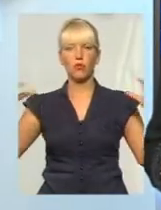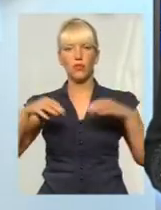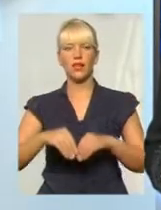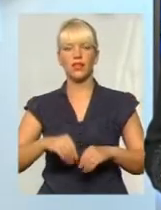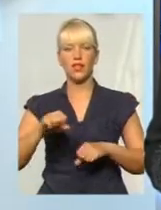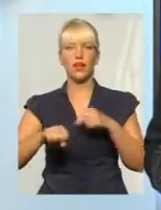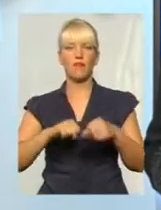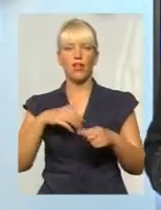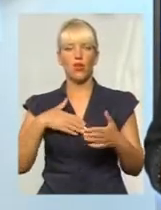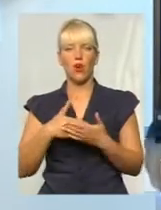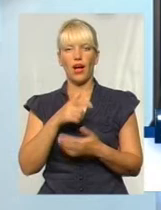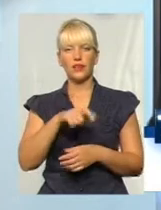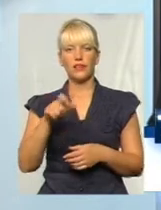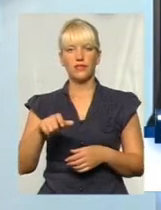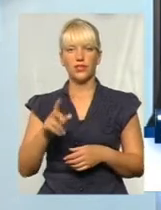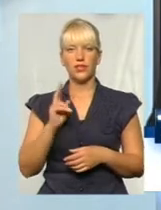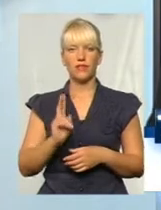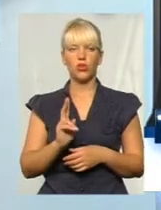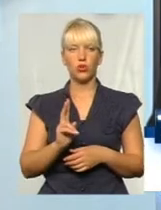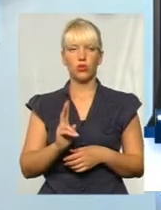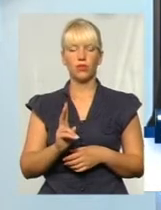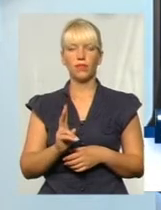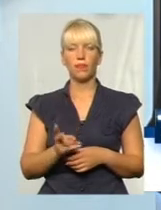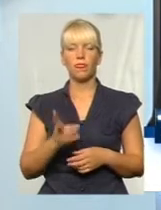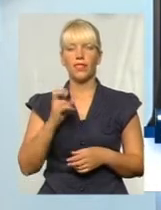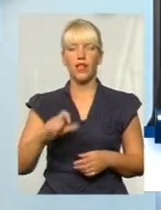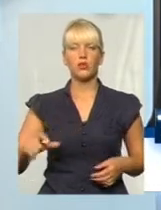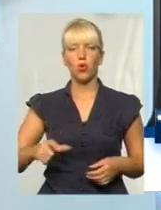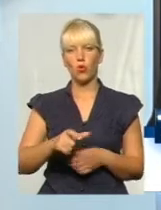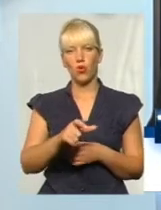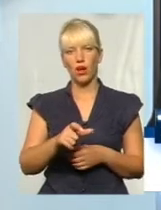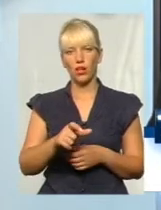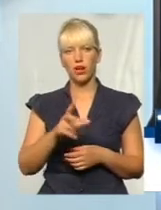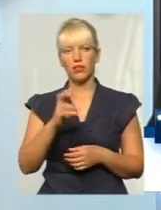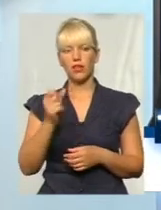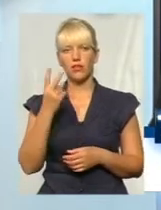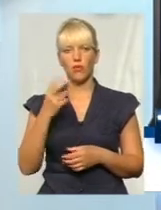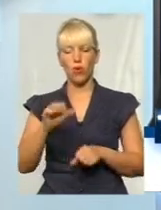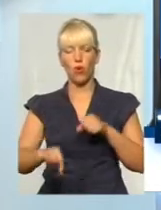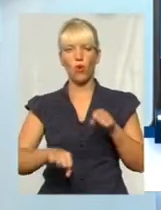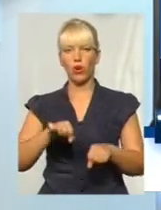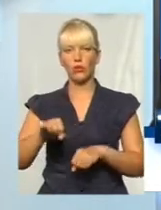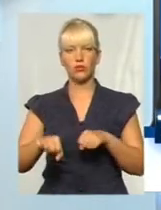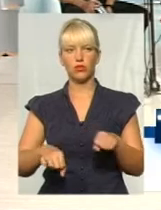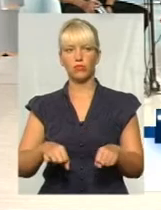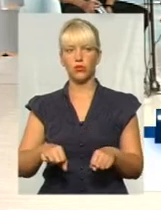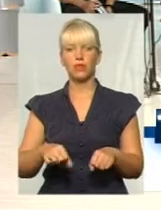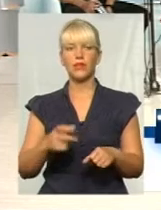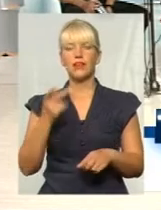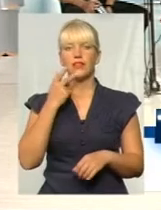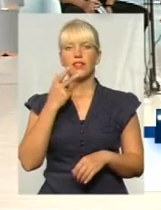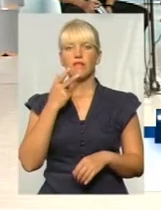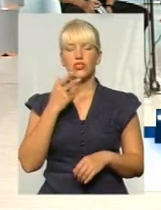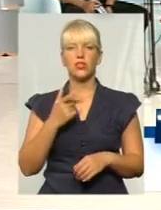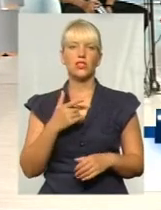велоактивістів, тих, хто на дорогах на двоколісному завжди